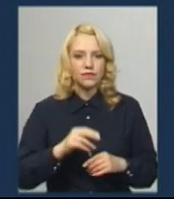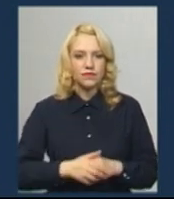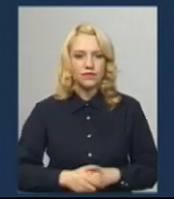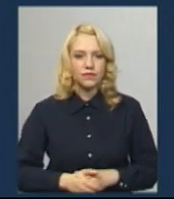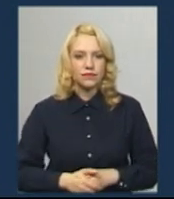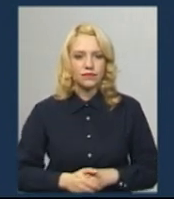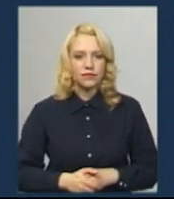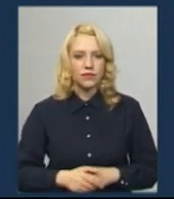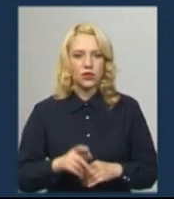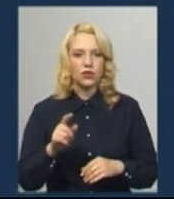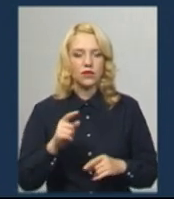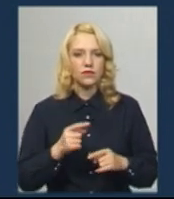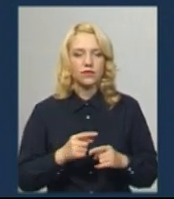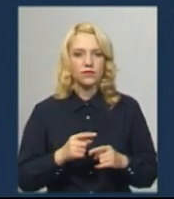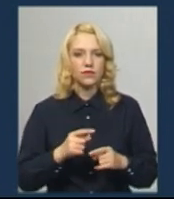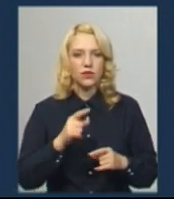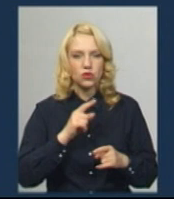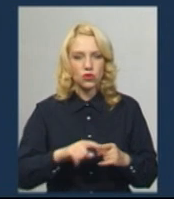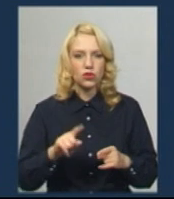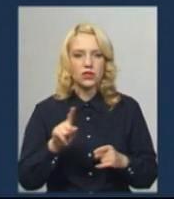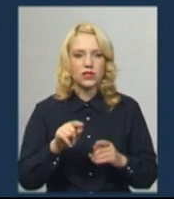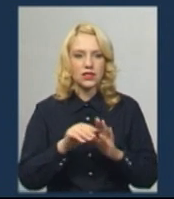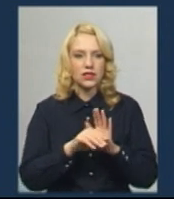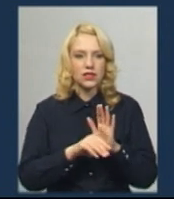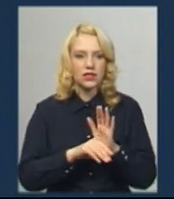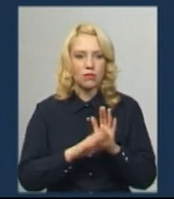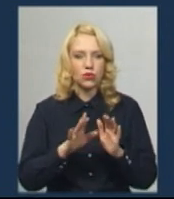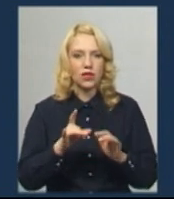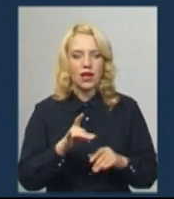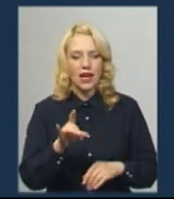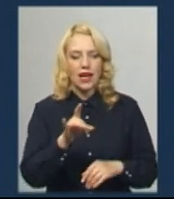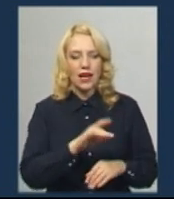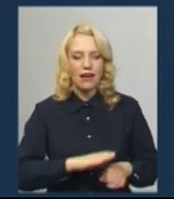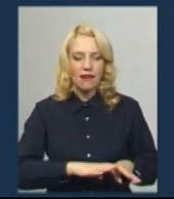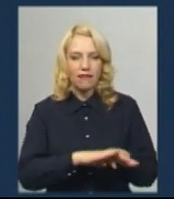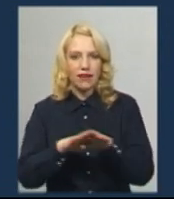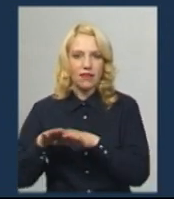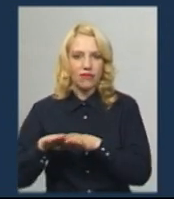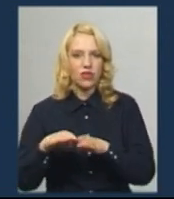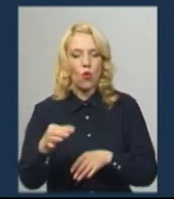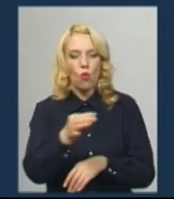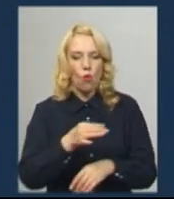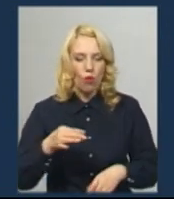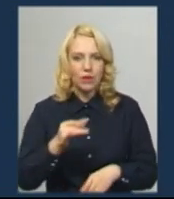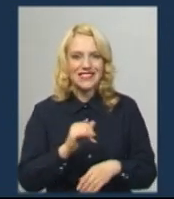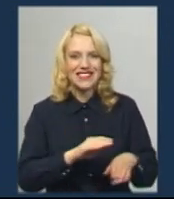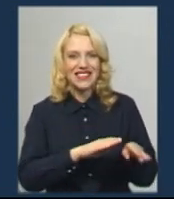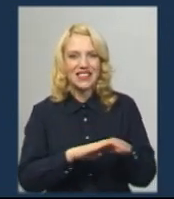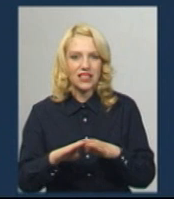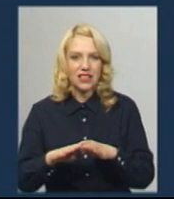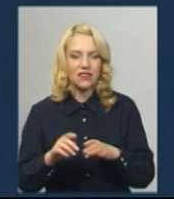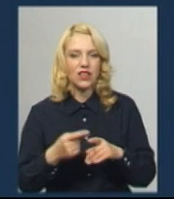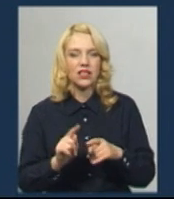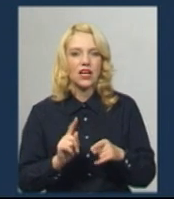посил був такий, що, скоріше за все, системою прийня буде дворівного, тобто рівень області і рівень об'єдних територіальних громад. Ця середня ланка